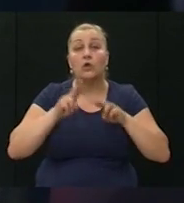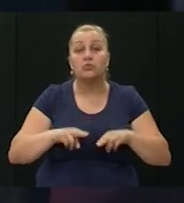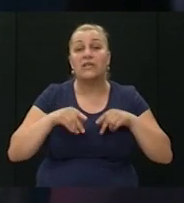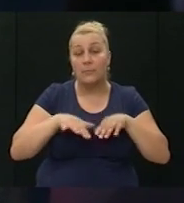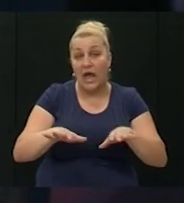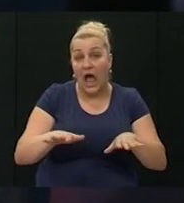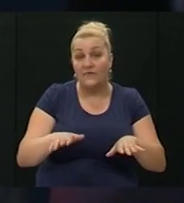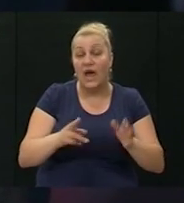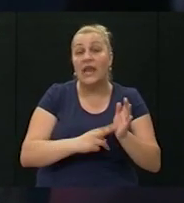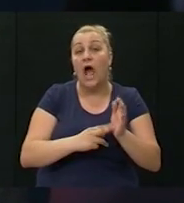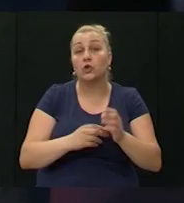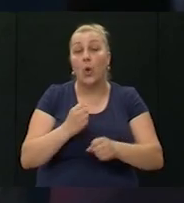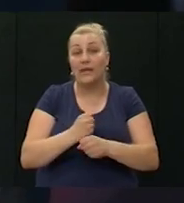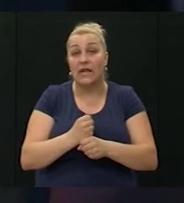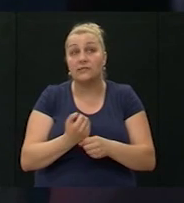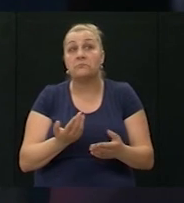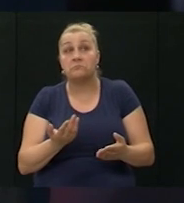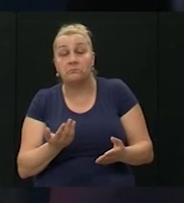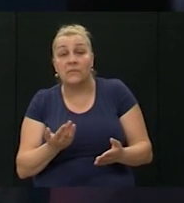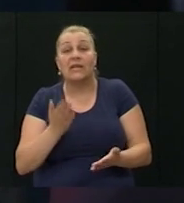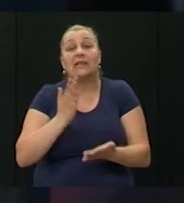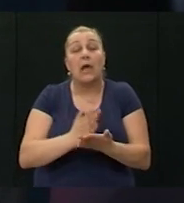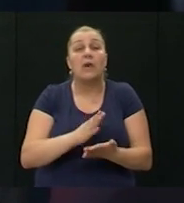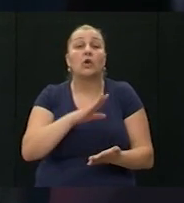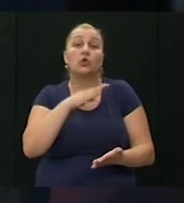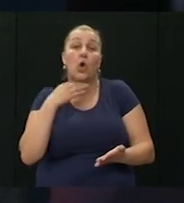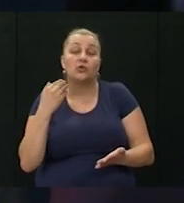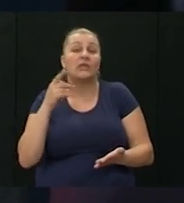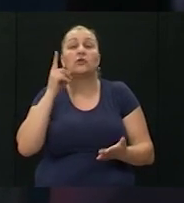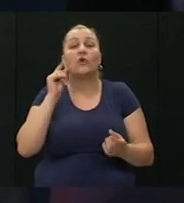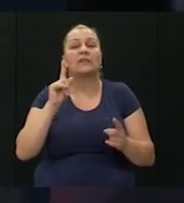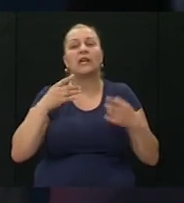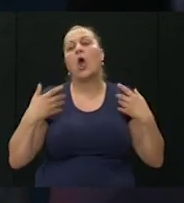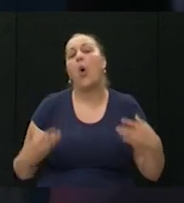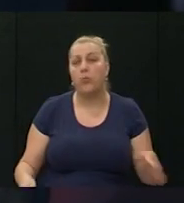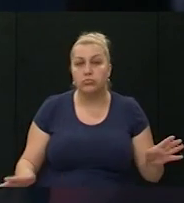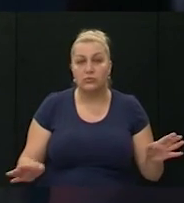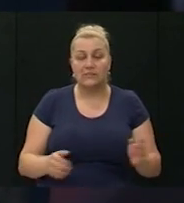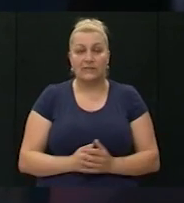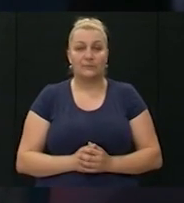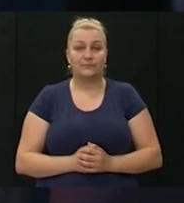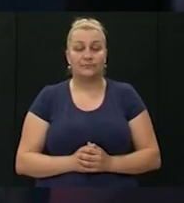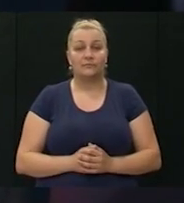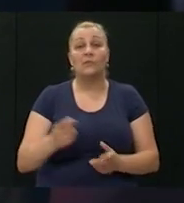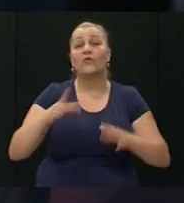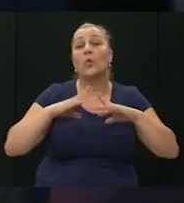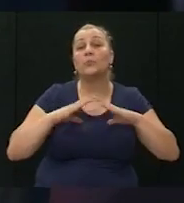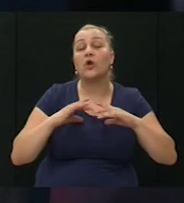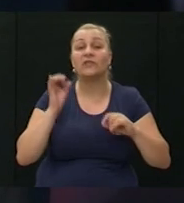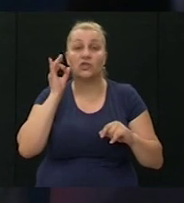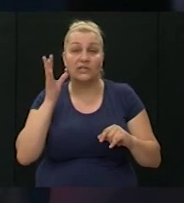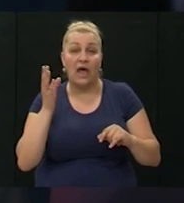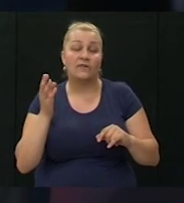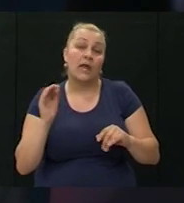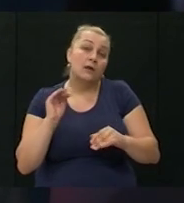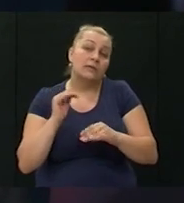prava u NATO operacijama taman dosta da se čovjek ne opusti i da evo te umirovljeničke dane